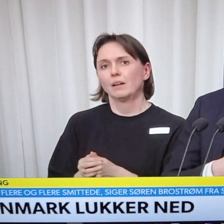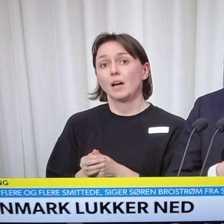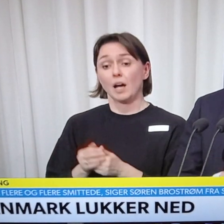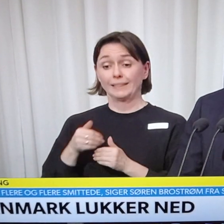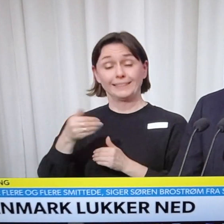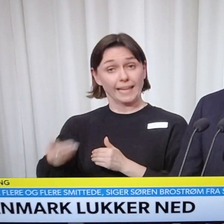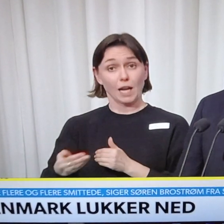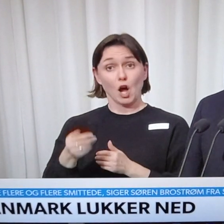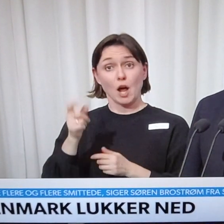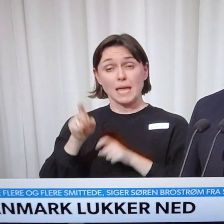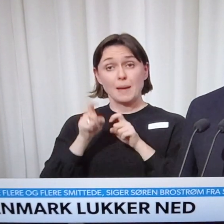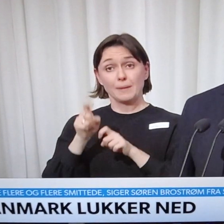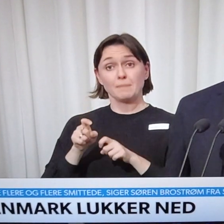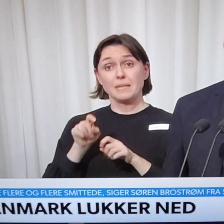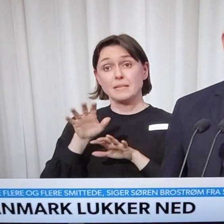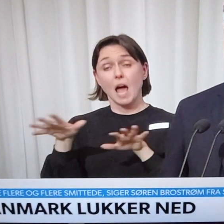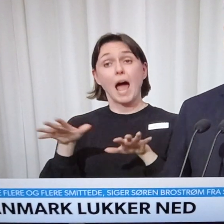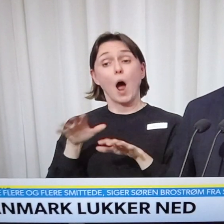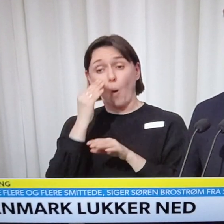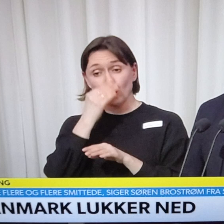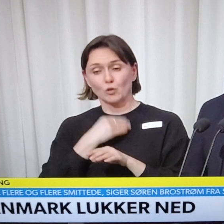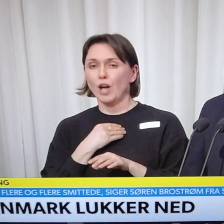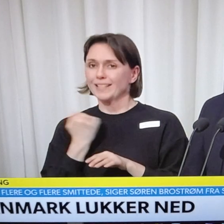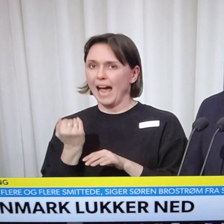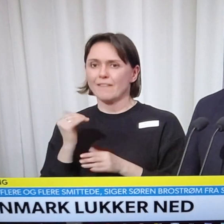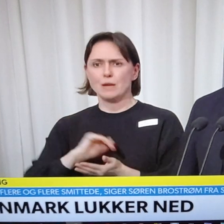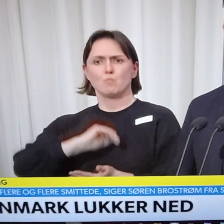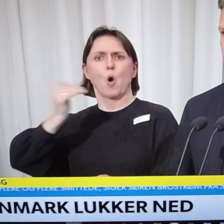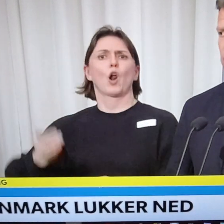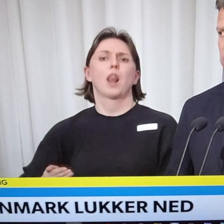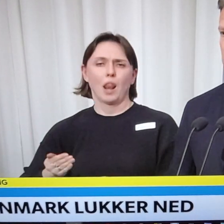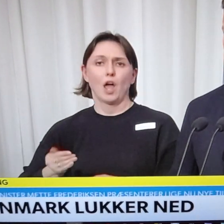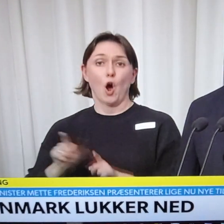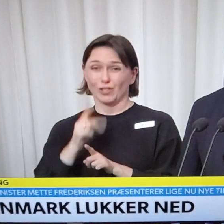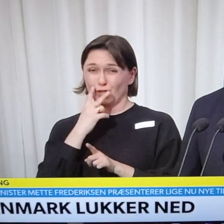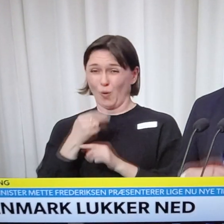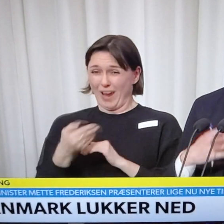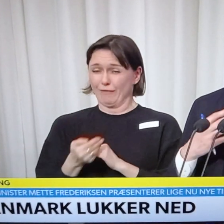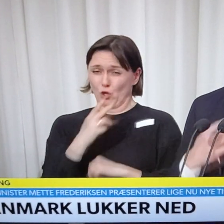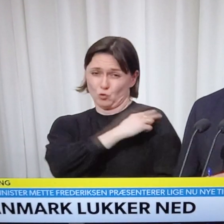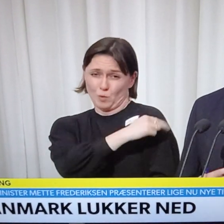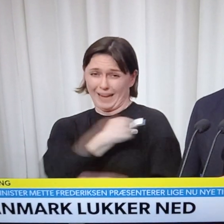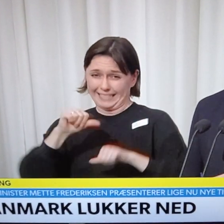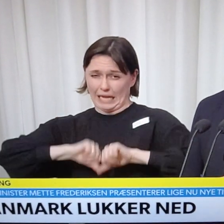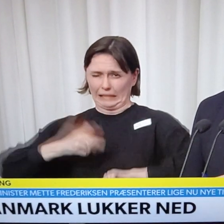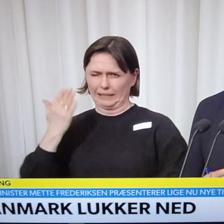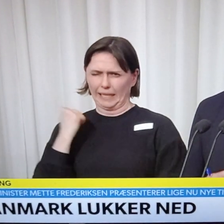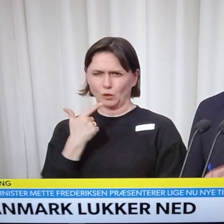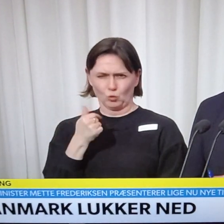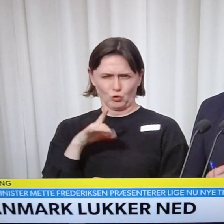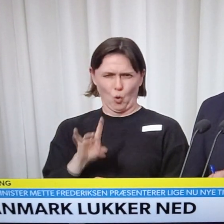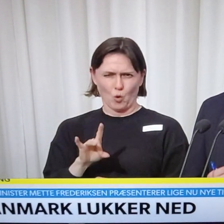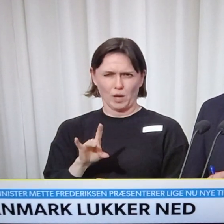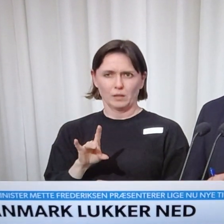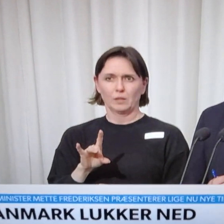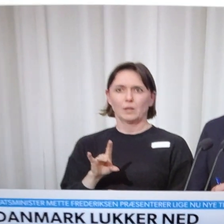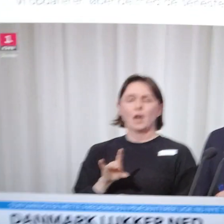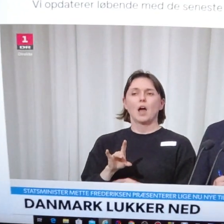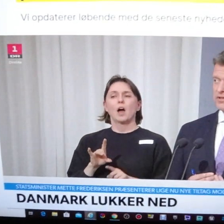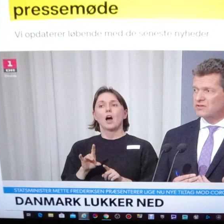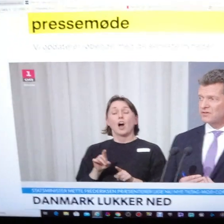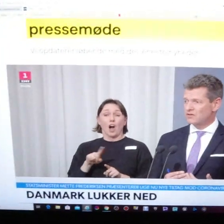overstået, der være en pukkel. Det så vi også efter sygeplejersstrækken 2008. Og derfor er I gennem en appel til, at vi passer rigtig godt på